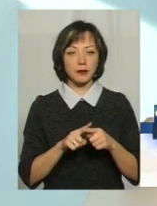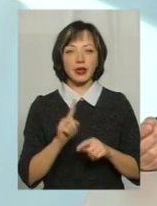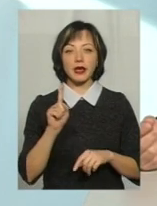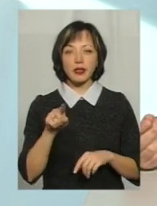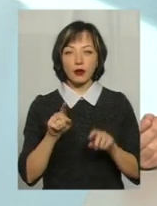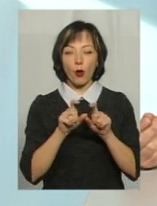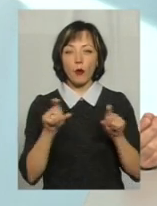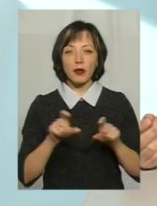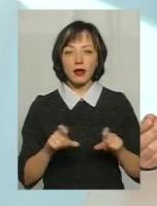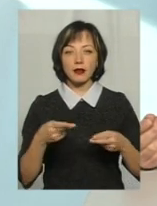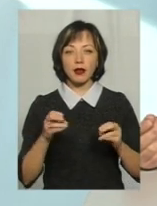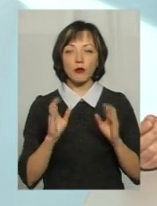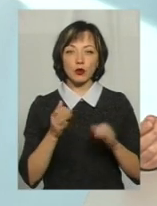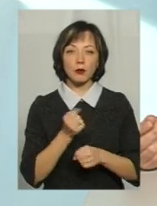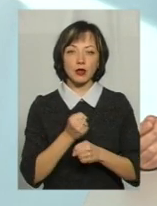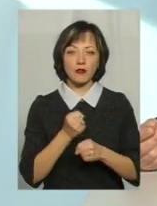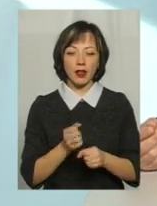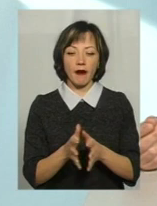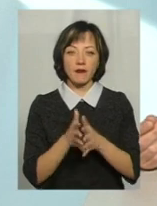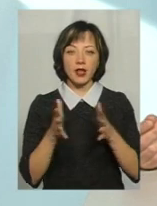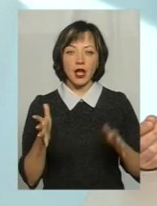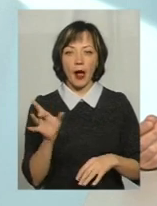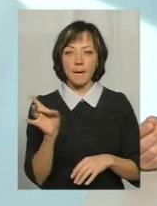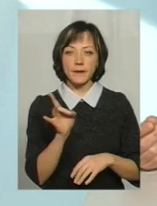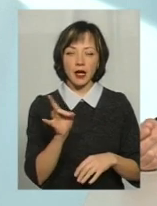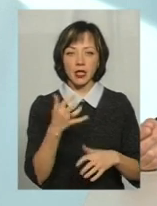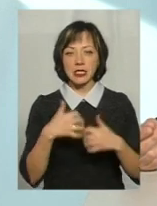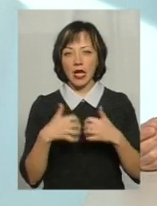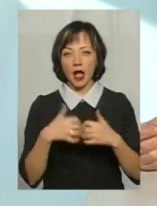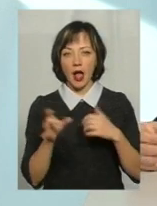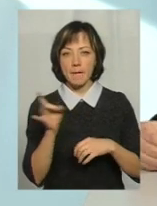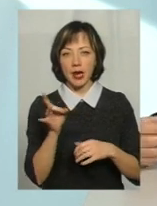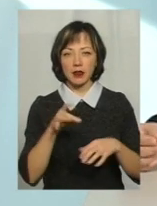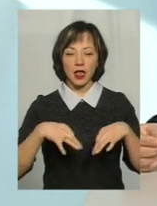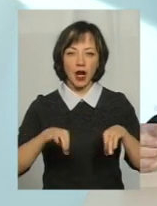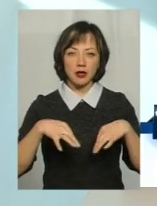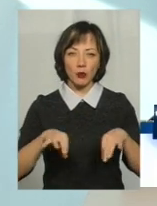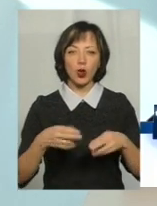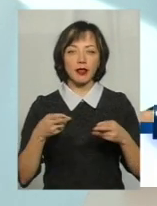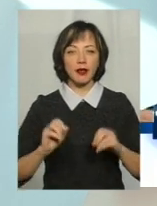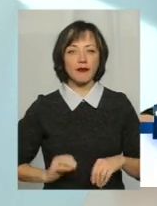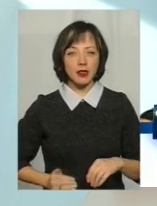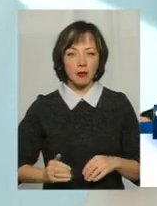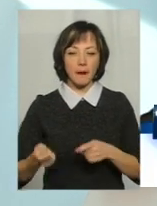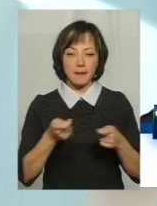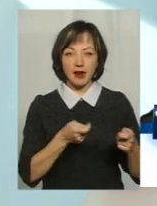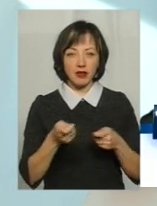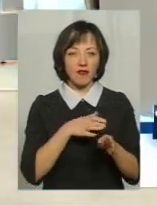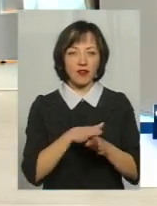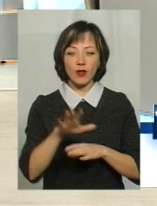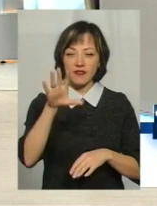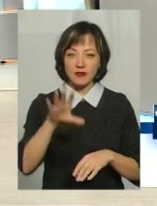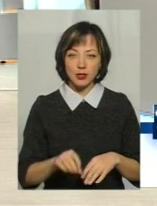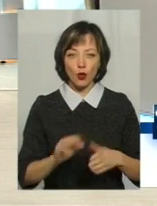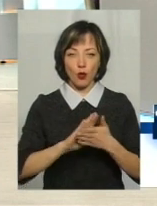об'єкти, де буде працювати великогабаритний і середньогабаритний транспорт, і де перевізники виконали всі умови конкурсу.